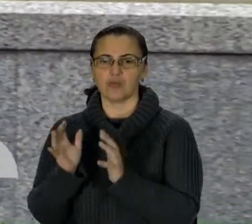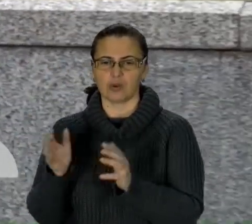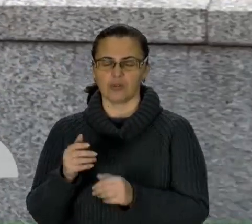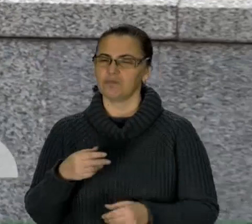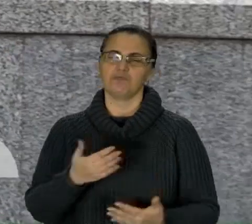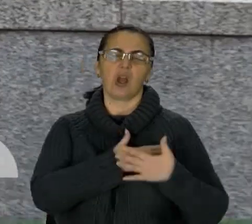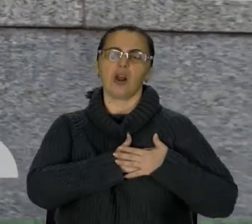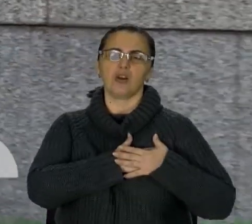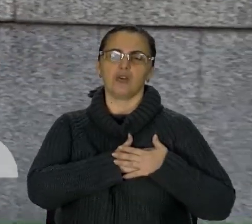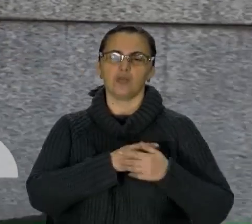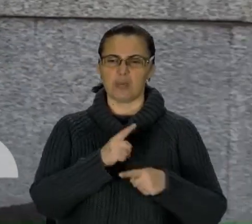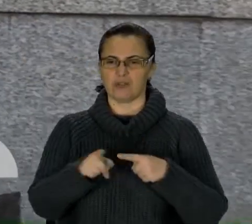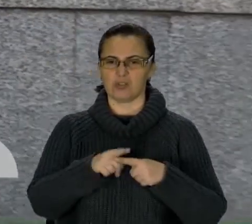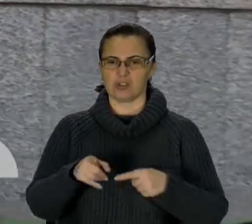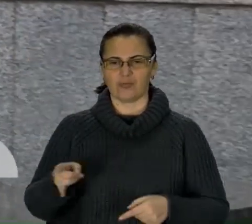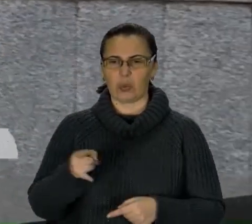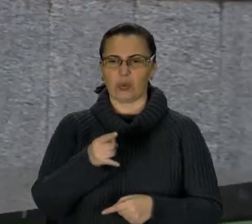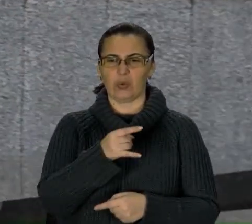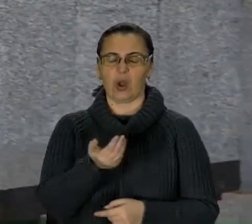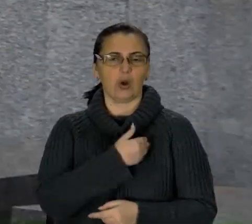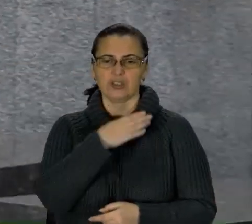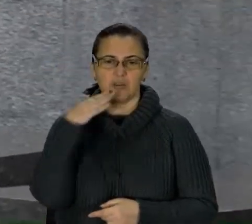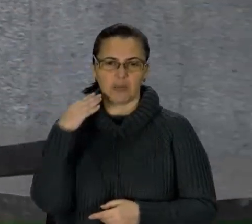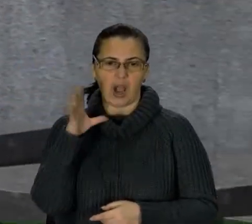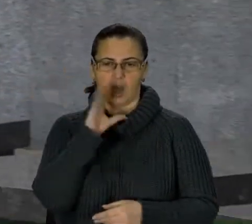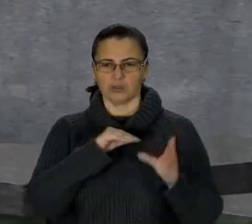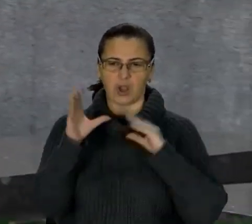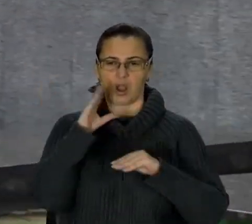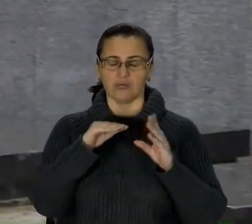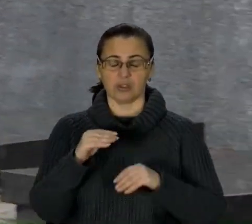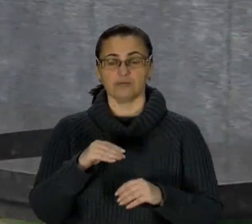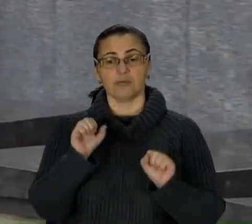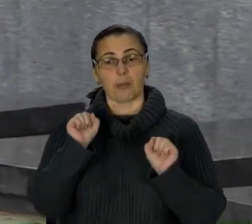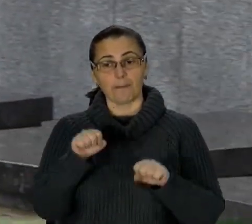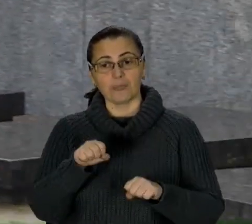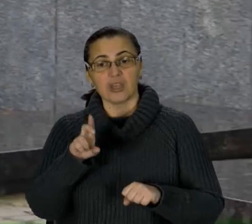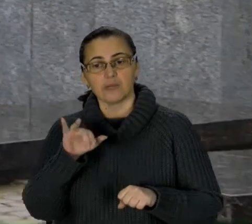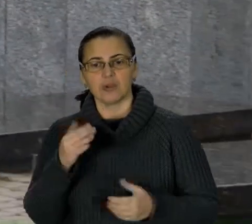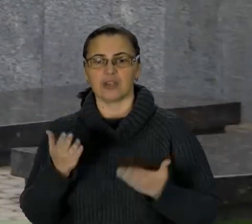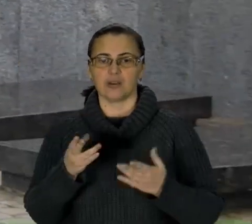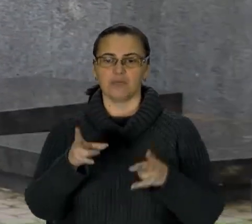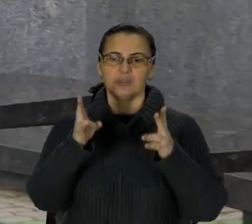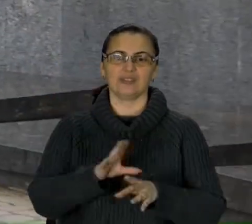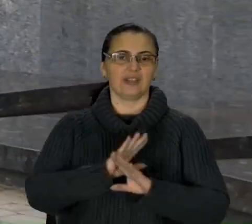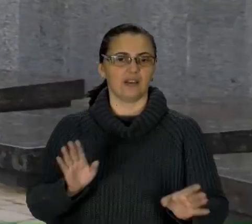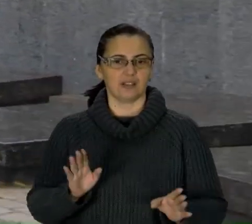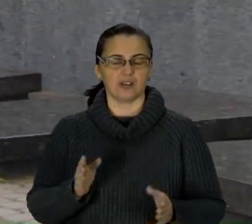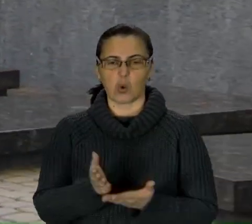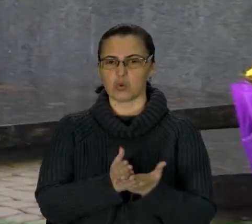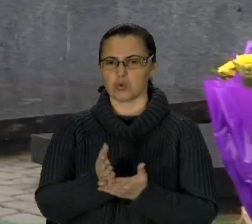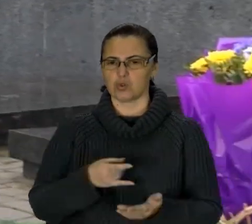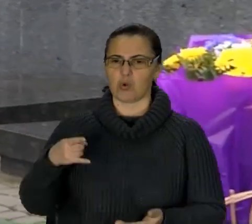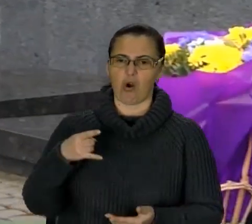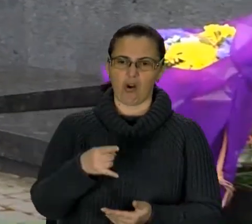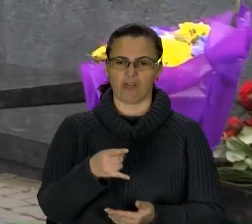завжди кудись поспішав, ніби хотів ще багато чого встигнути. І міг би, якби не трагедія. Службовий автомобіль, за кермом якого